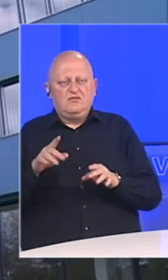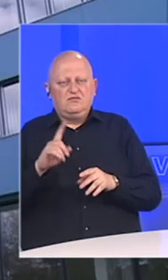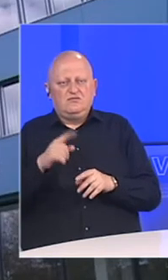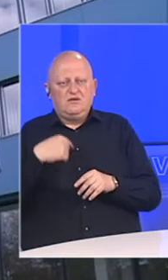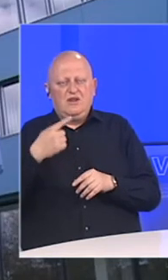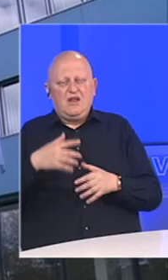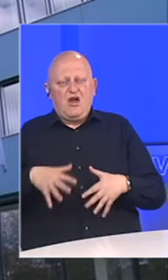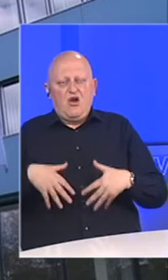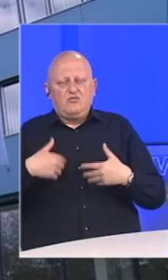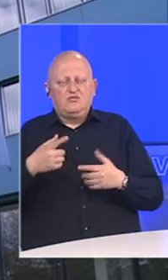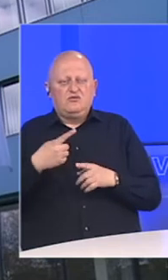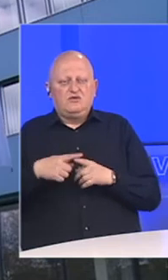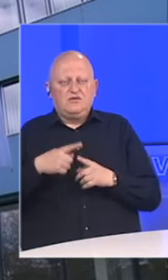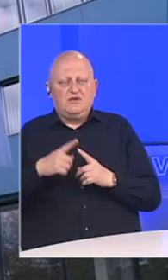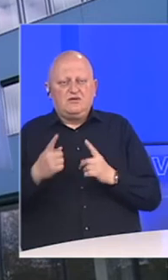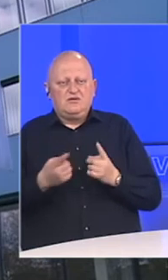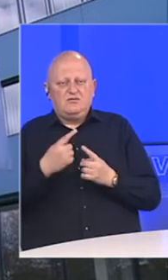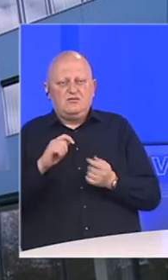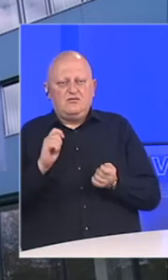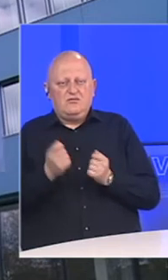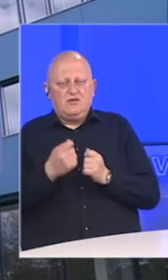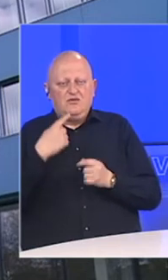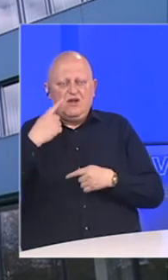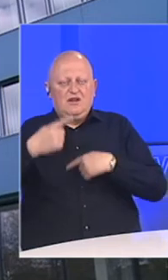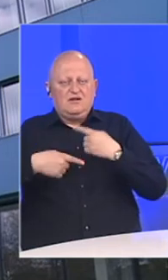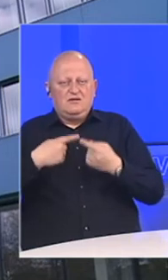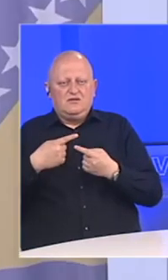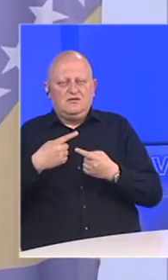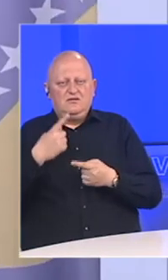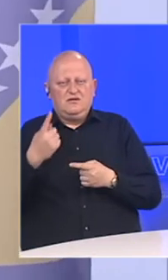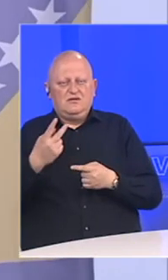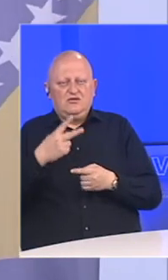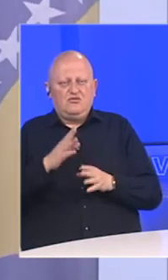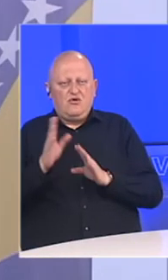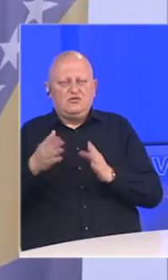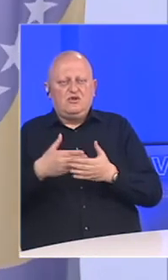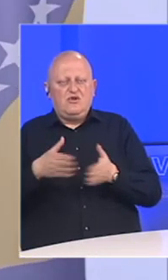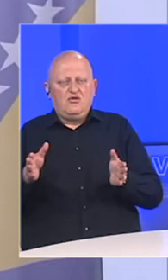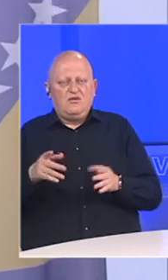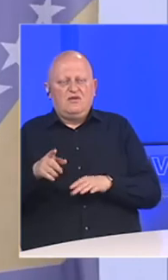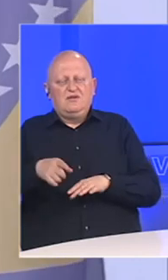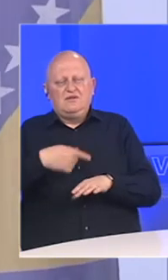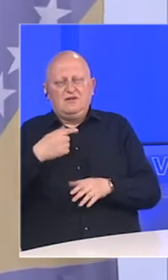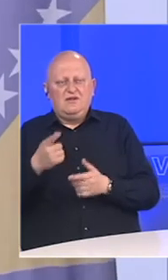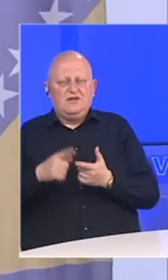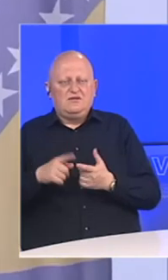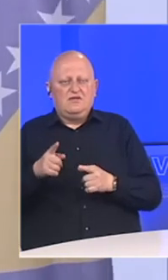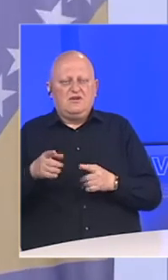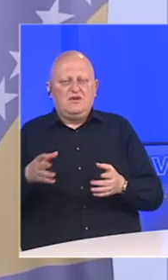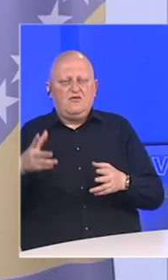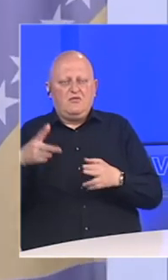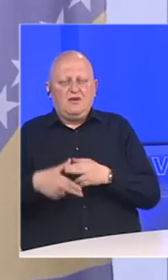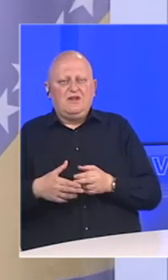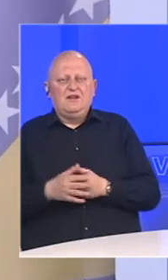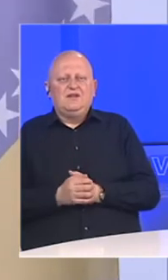odaje optimizam, ali s obzirom da se situacija mijenja gotovo pa iz dana u dan, jedna i druga opcija se otvorene. I nastavak prvenstva, ali i njegovo